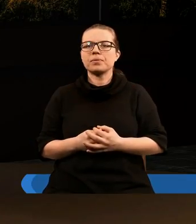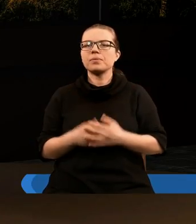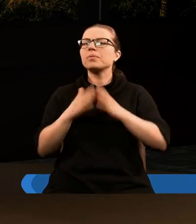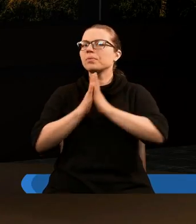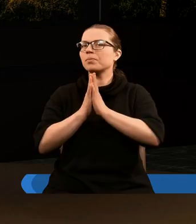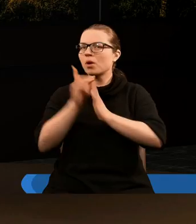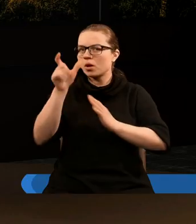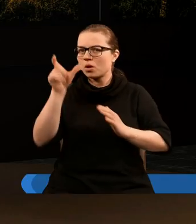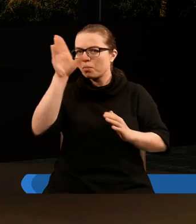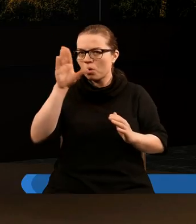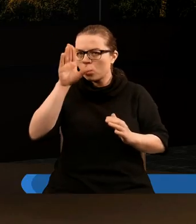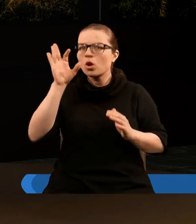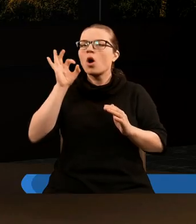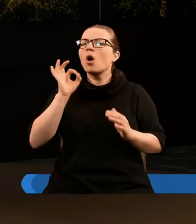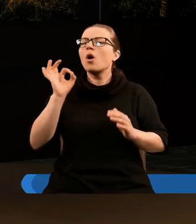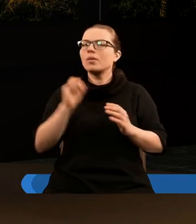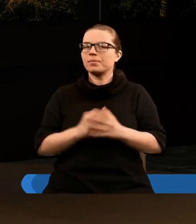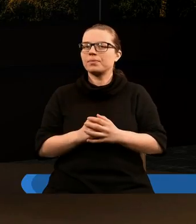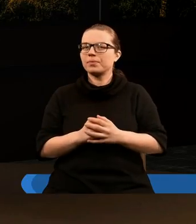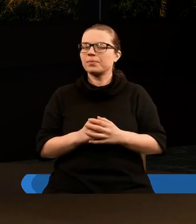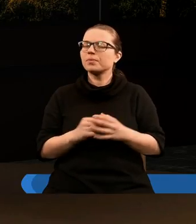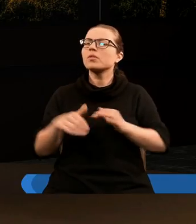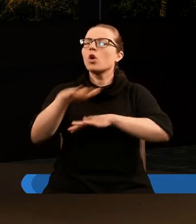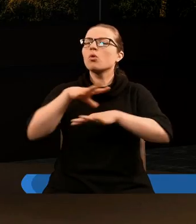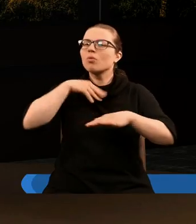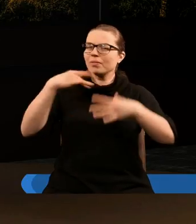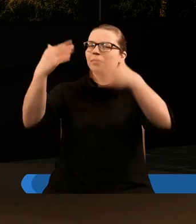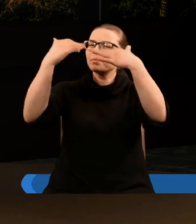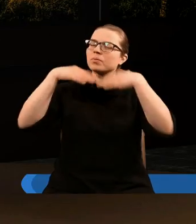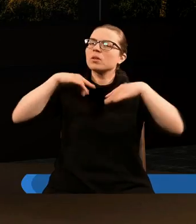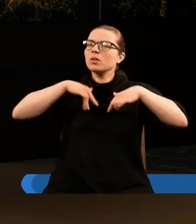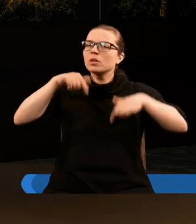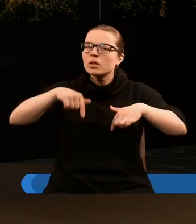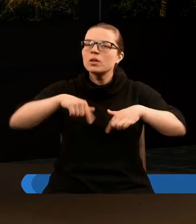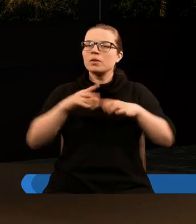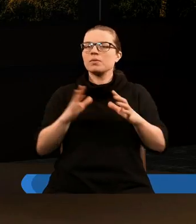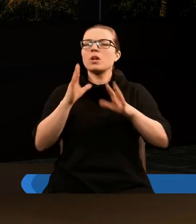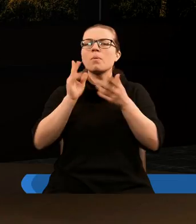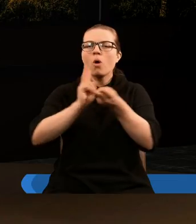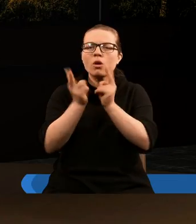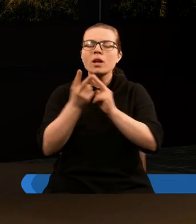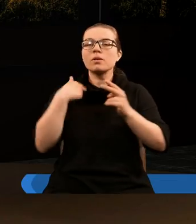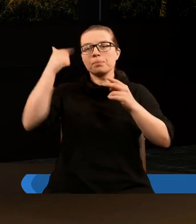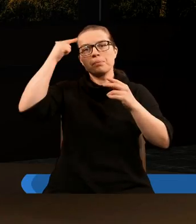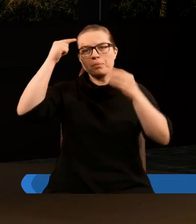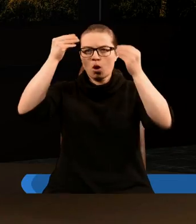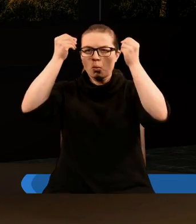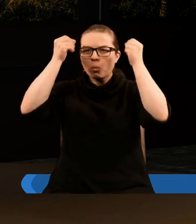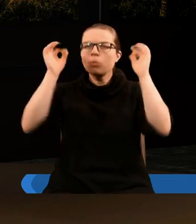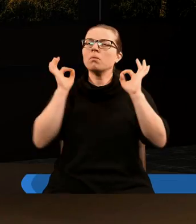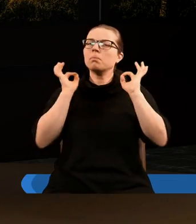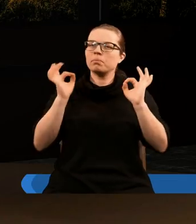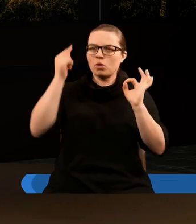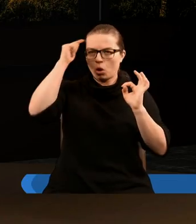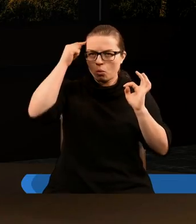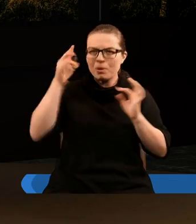Prosimy Cię, Panie, o Ducha Świętego na to spotkanie. Oczyszczaj nasze umysły, nasze serca,